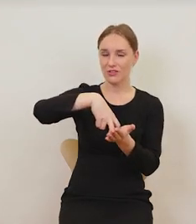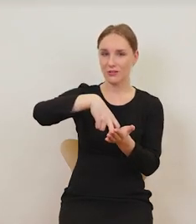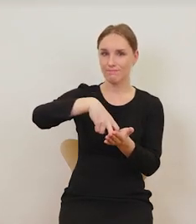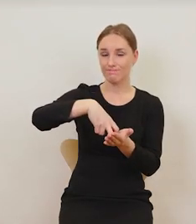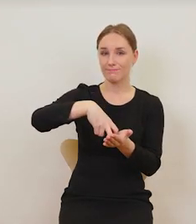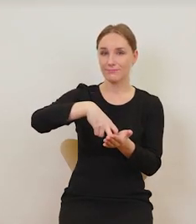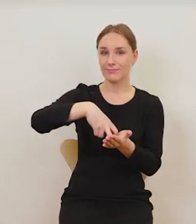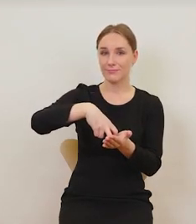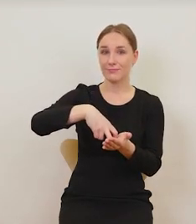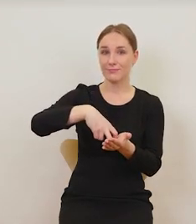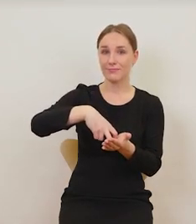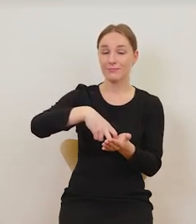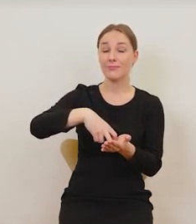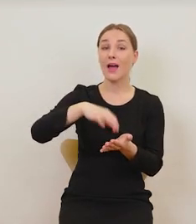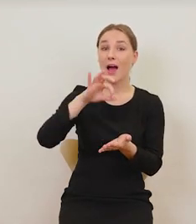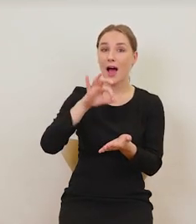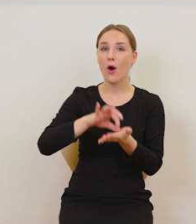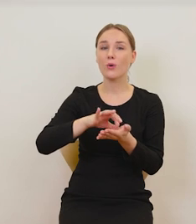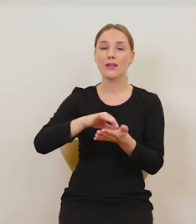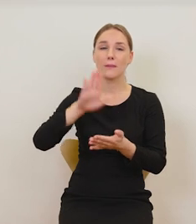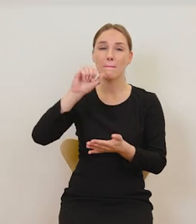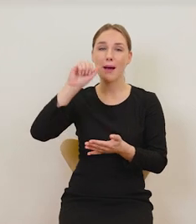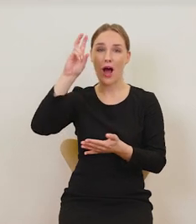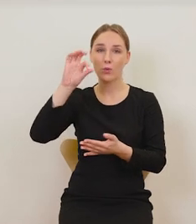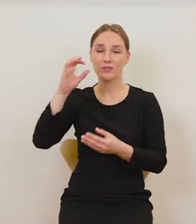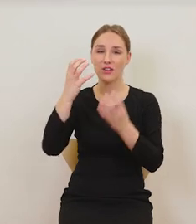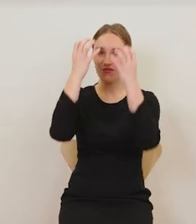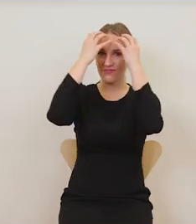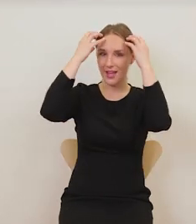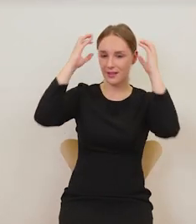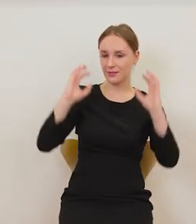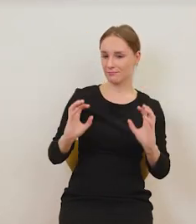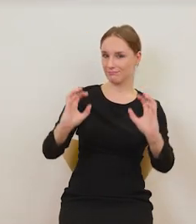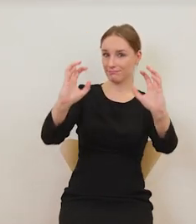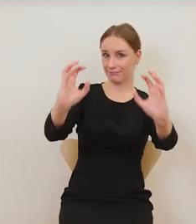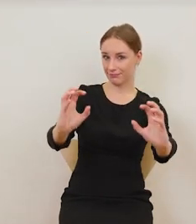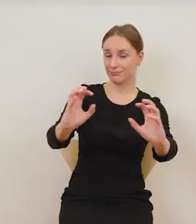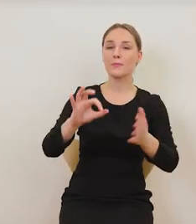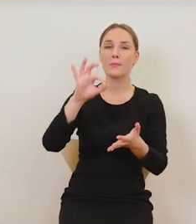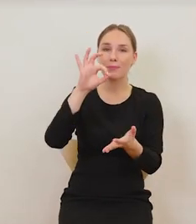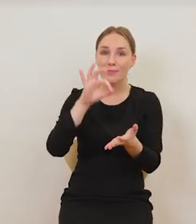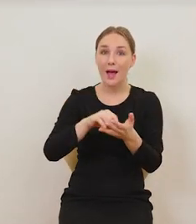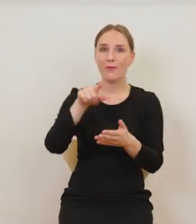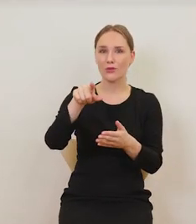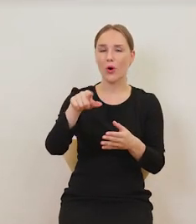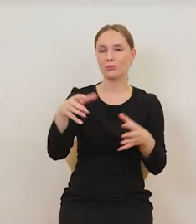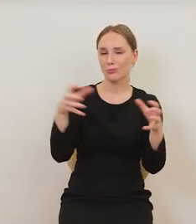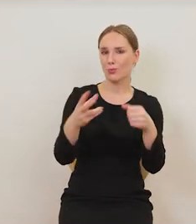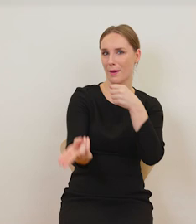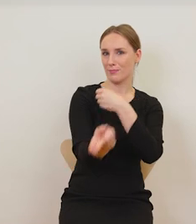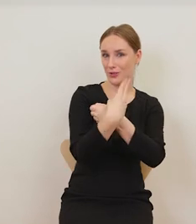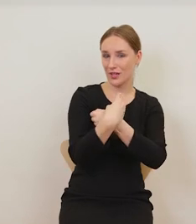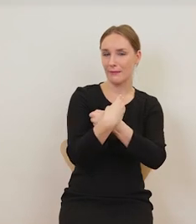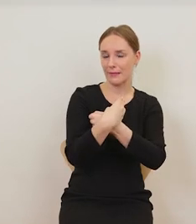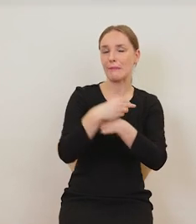pasowany. Bachus nakłada mu na głowę wieniec, zapewne został przyjęty do tej kompanii, zapewne był